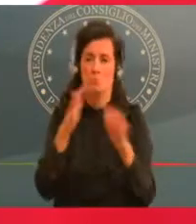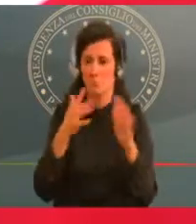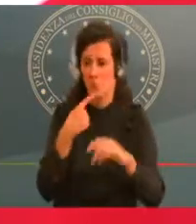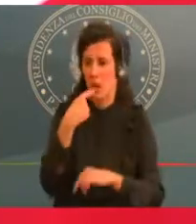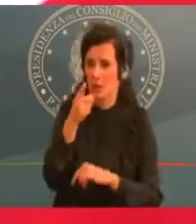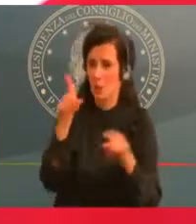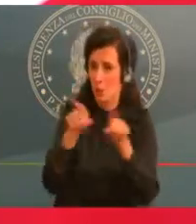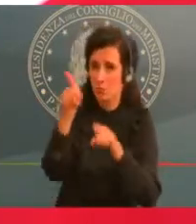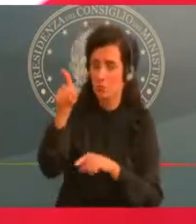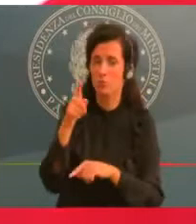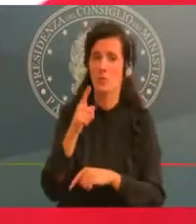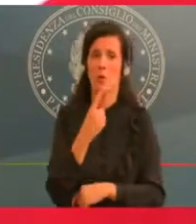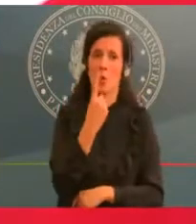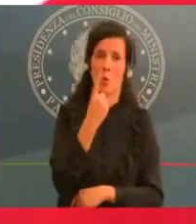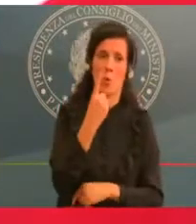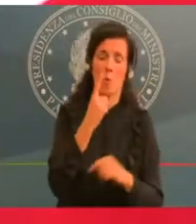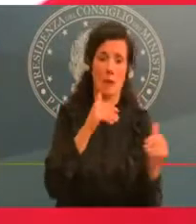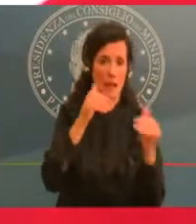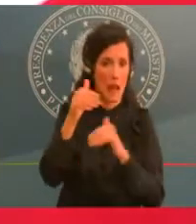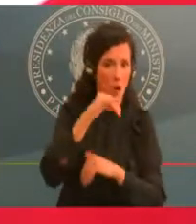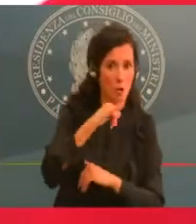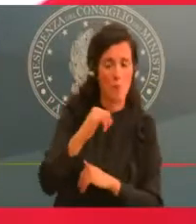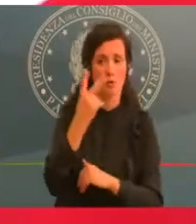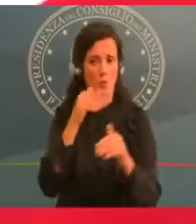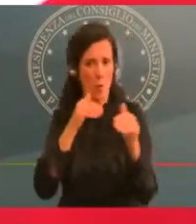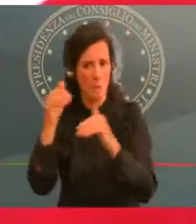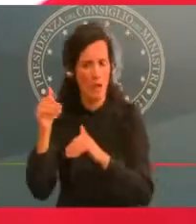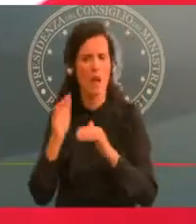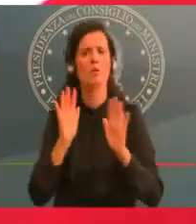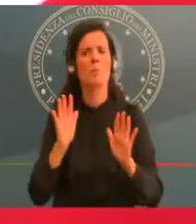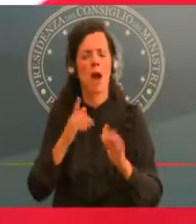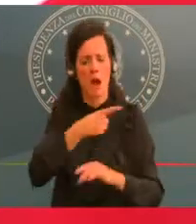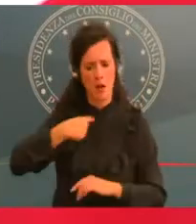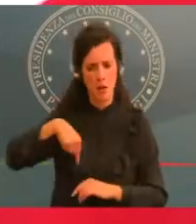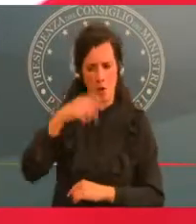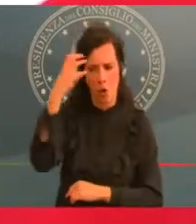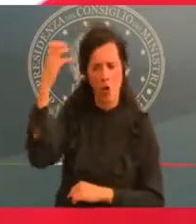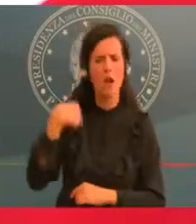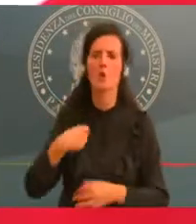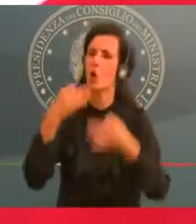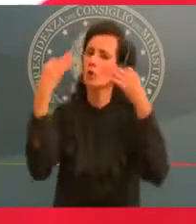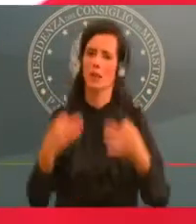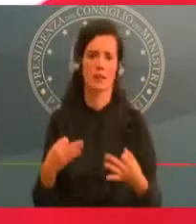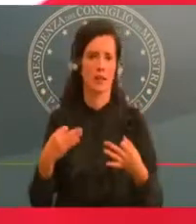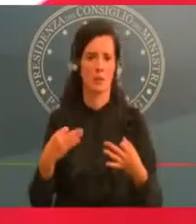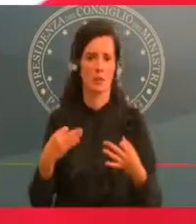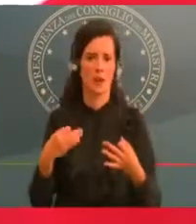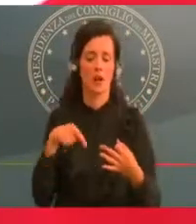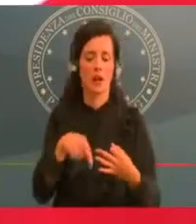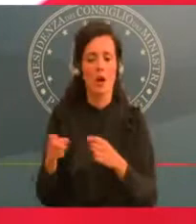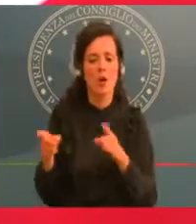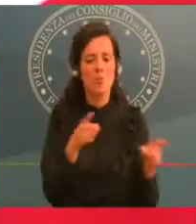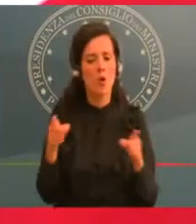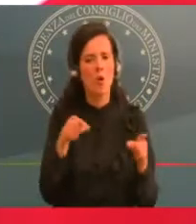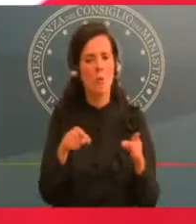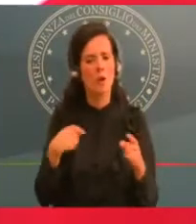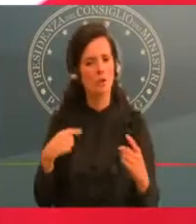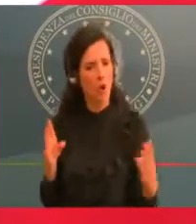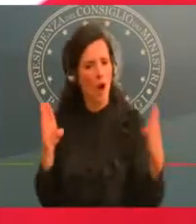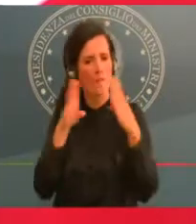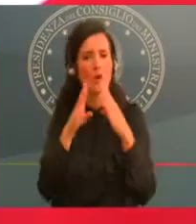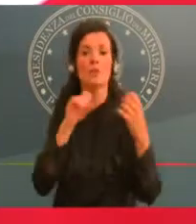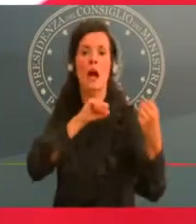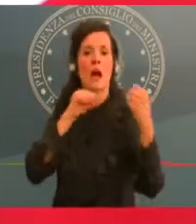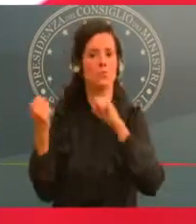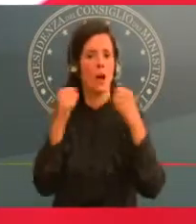Adesso stiamo affrontando questa battaglia e quando si affronta una battaglia così difficile, una prova così dura per l'intera